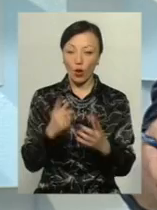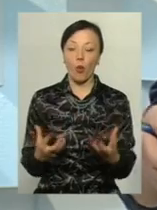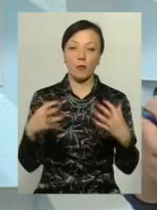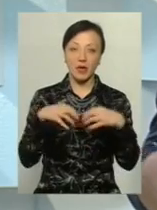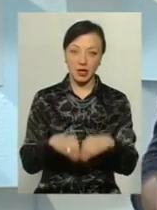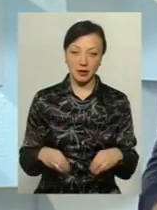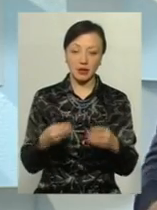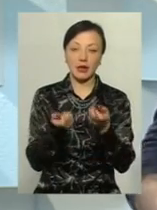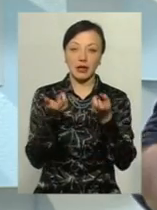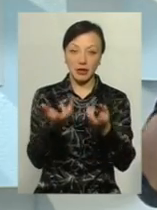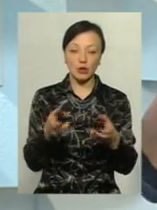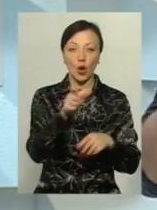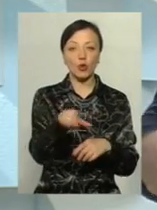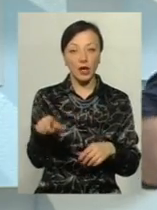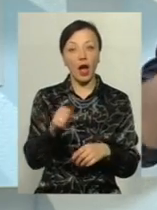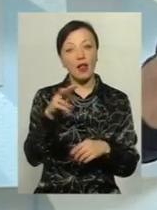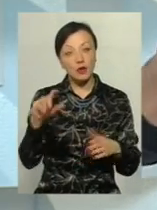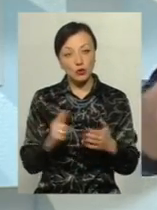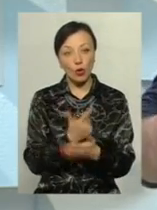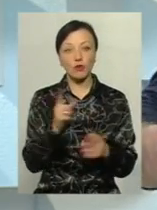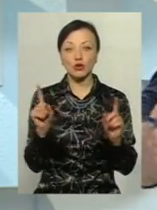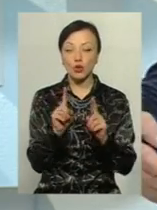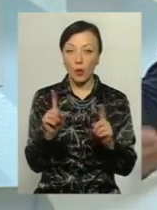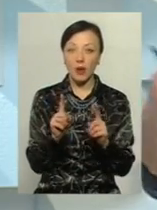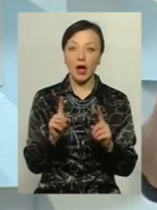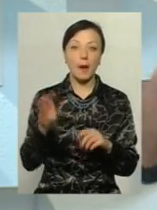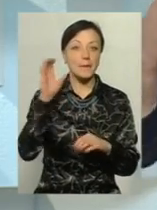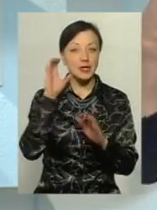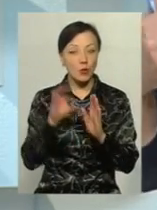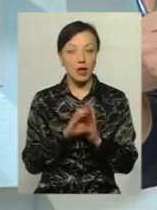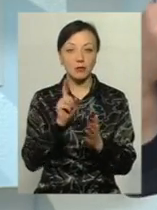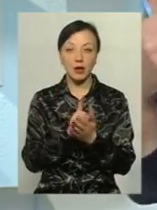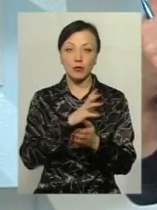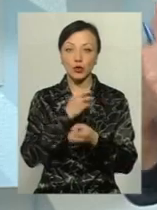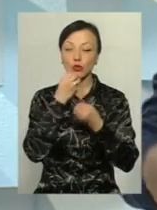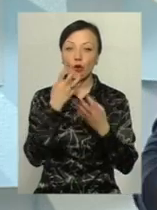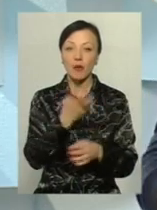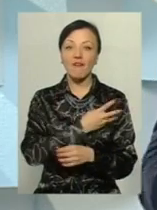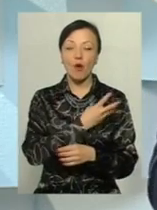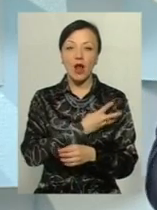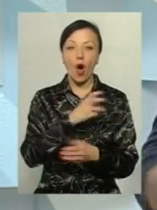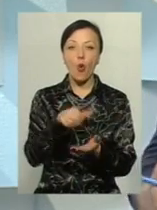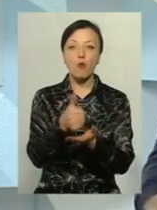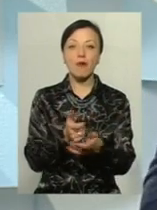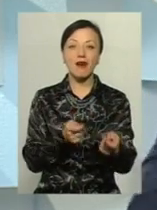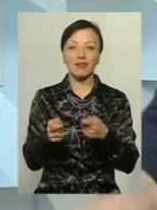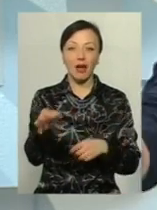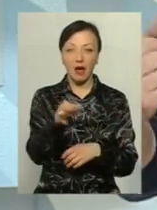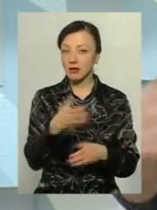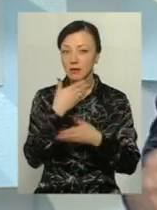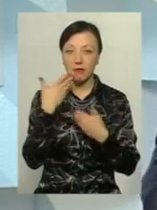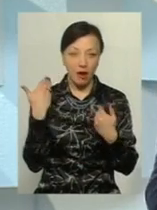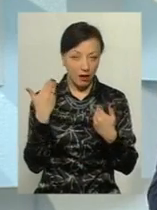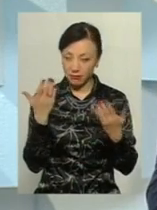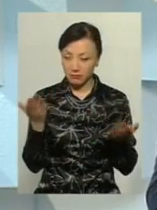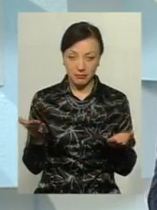'єднує певну кількість людей. Але, знову ж таки, для того, щоб прислухалися, має бути добра воля губернатора. Її немає сьогодні, він під себе